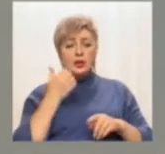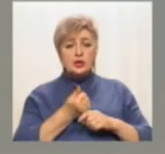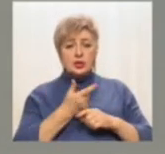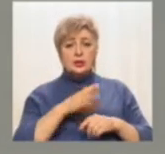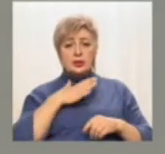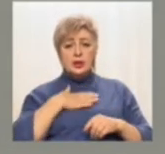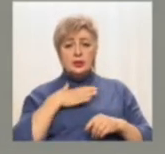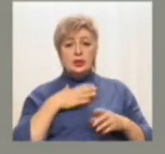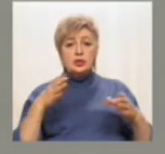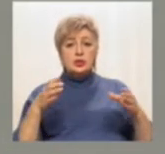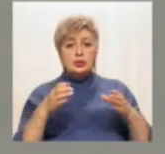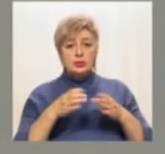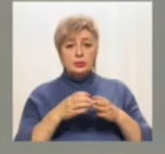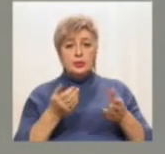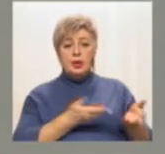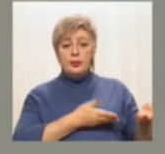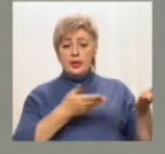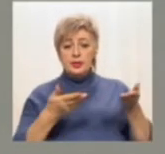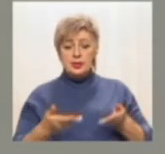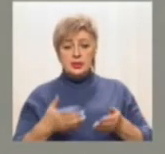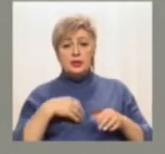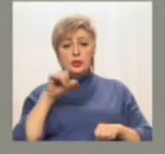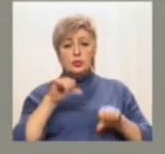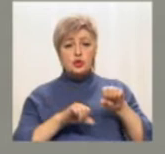представники нашої групи пригласили участвувати.